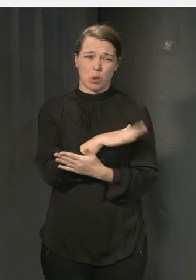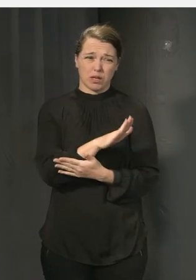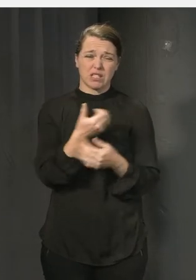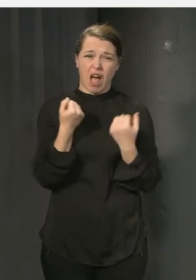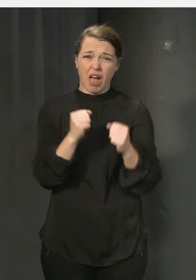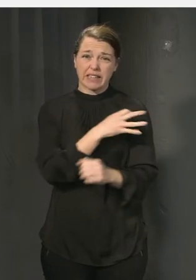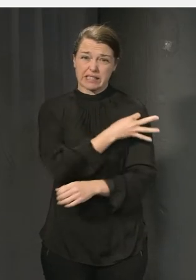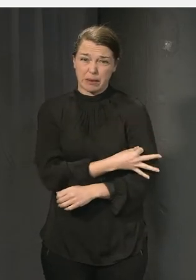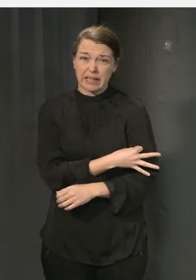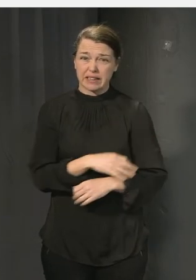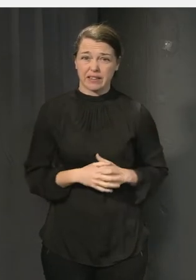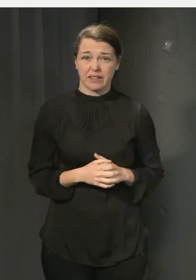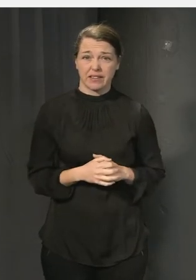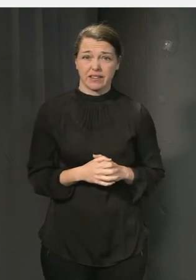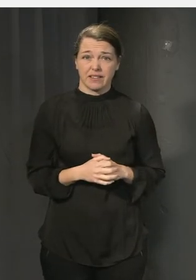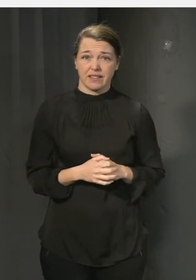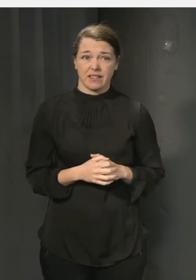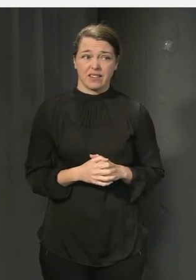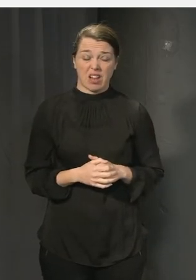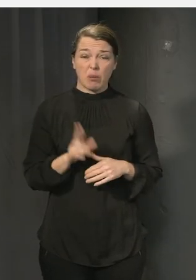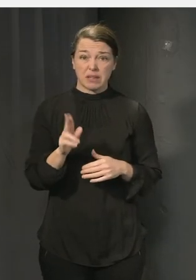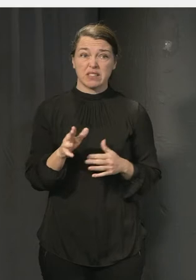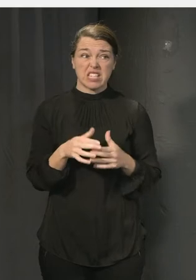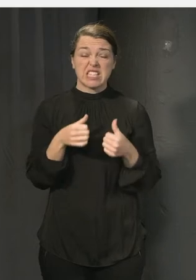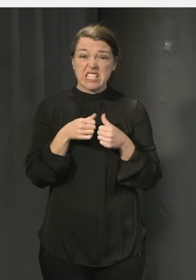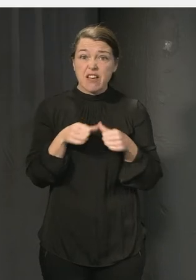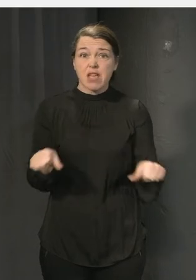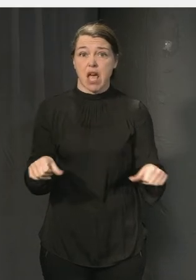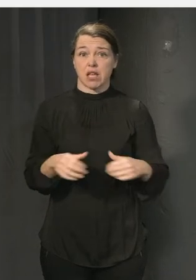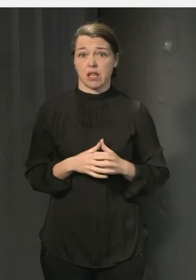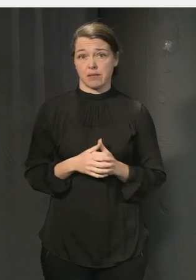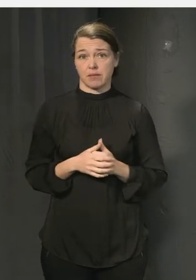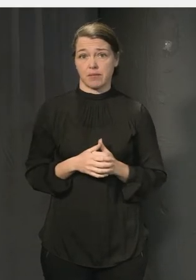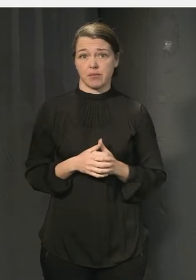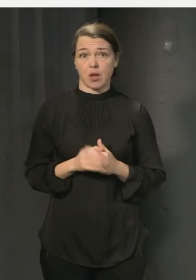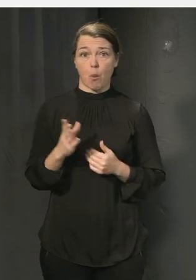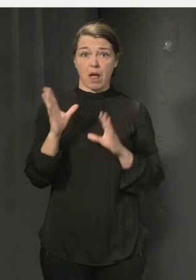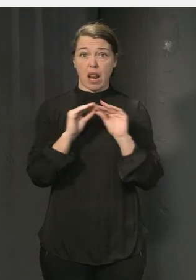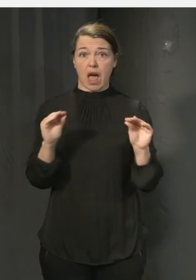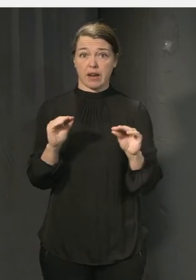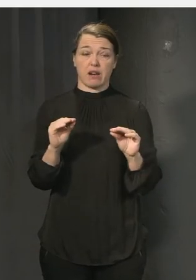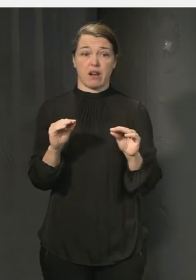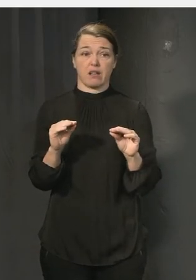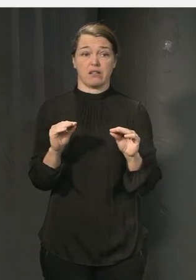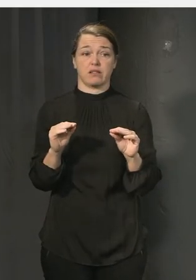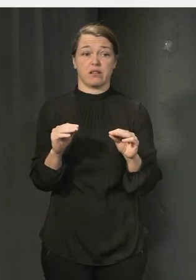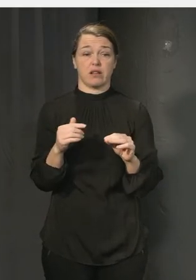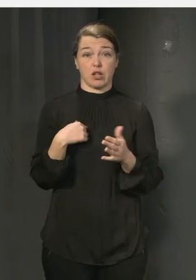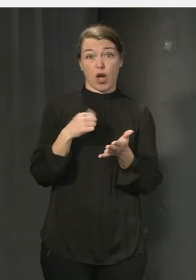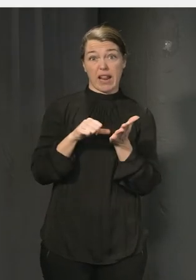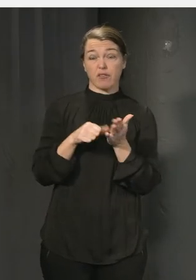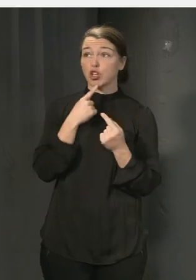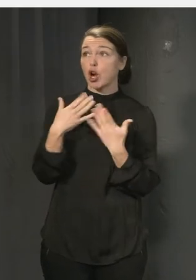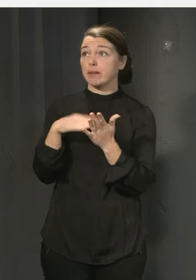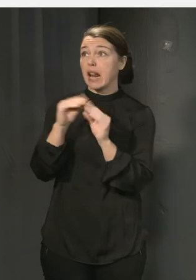det är ju klart att det innebär ett enormt svek att du får kännedom eller du har försökt berätta och sen händer ingenting.